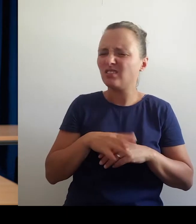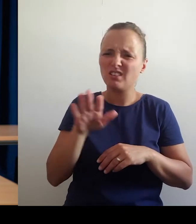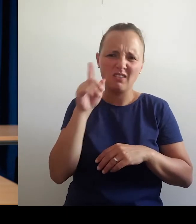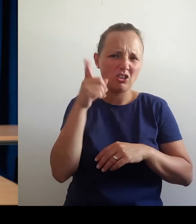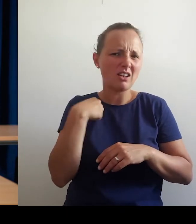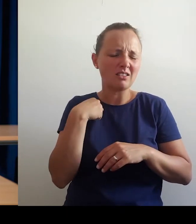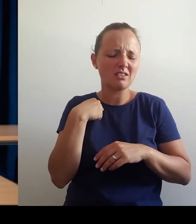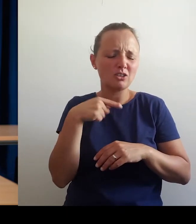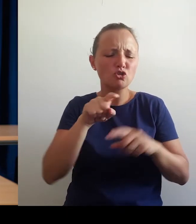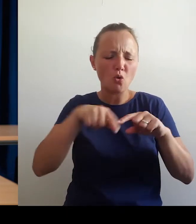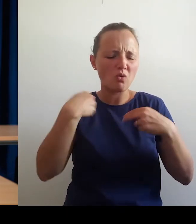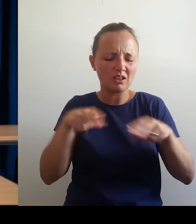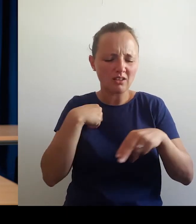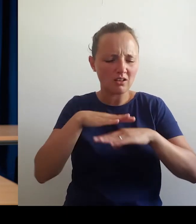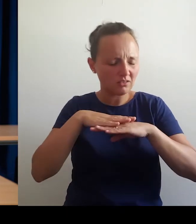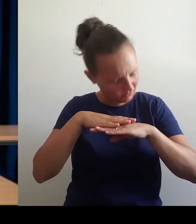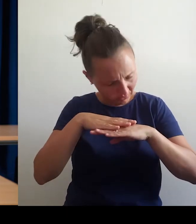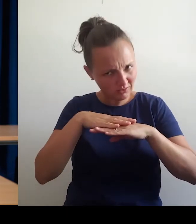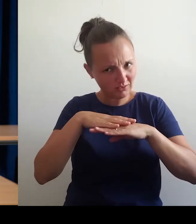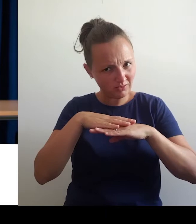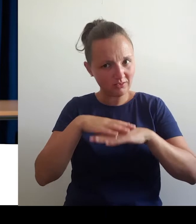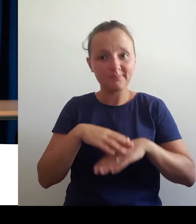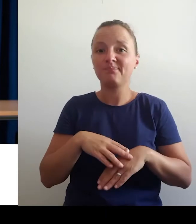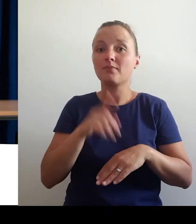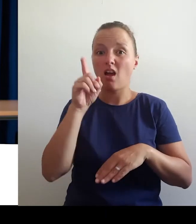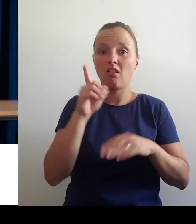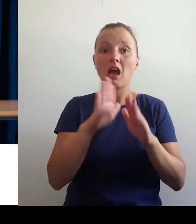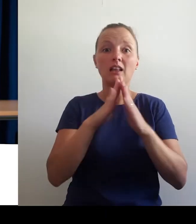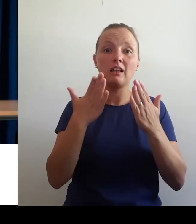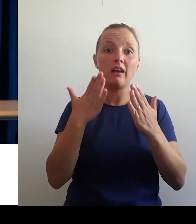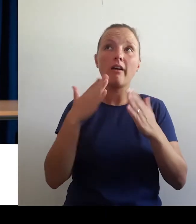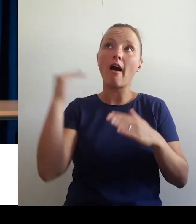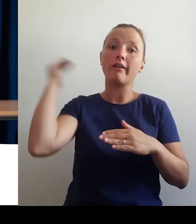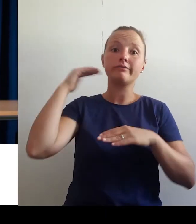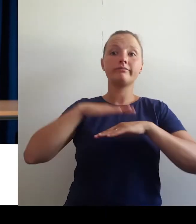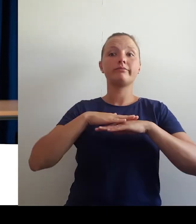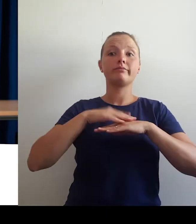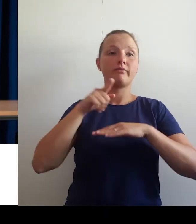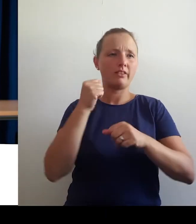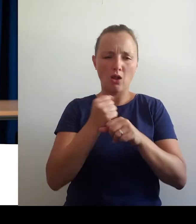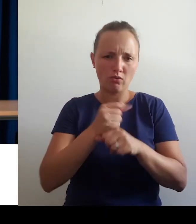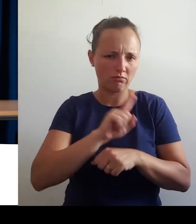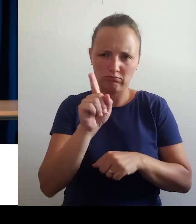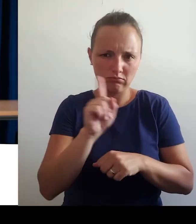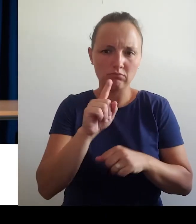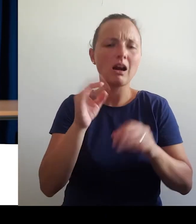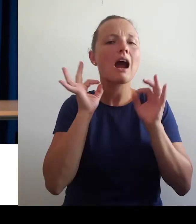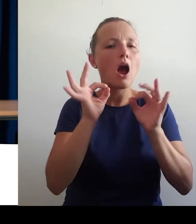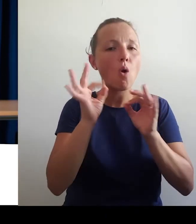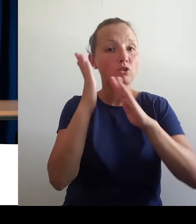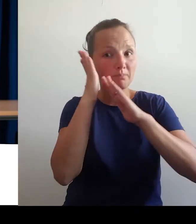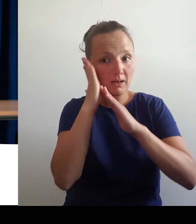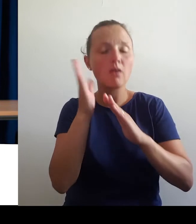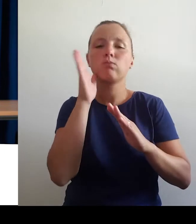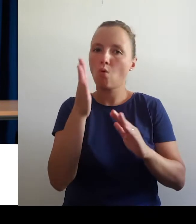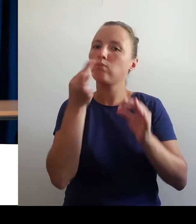Pačka, jaz bom kar mal še globoko zatupil v snu. Ne, ni ravno knjiga pod povštrom. To seveda ne deluje, a kakovosten spanec vseeno